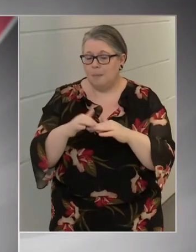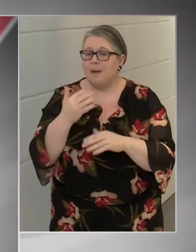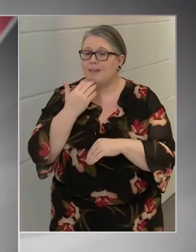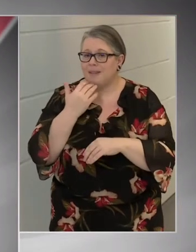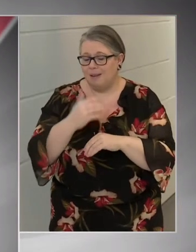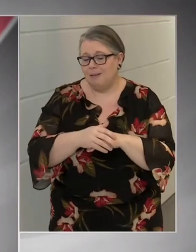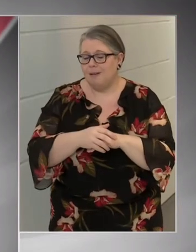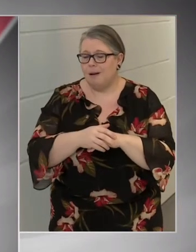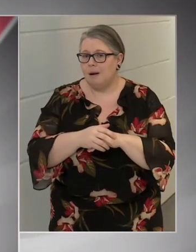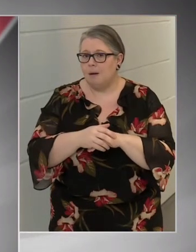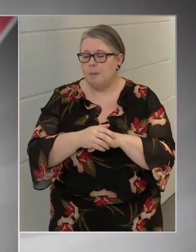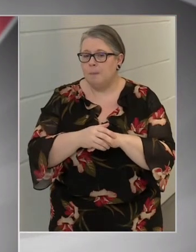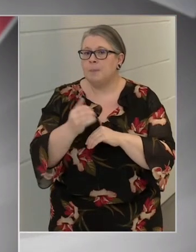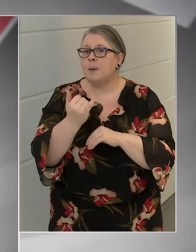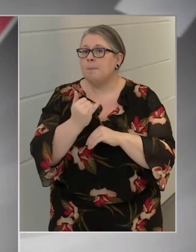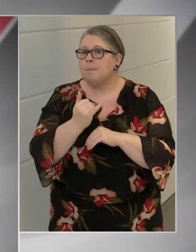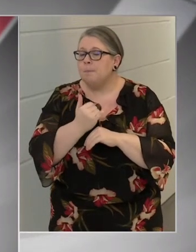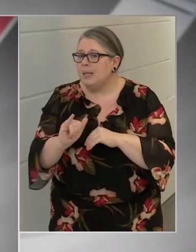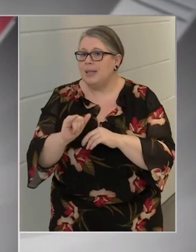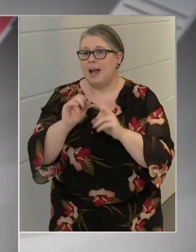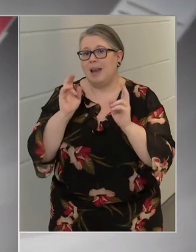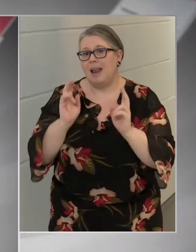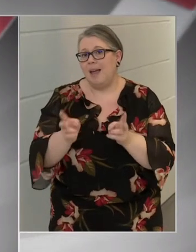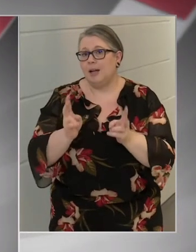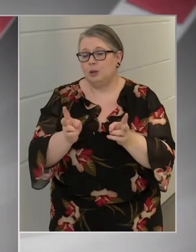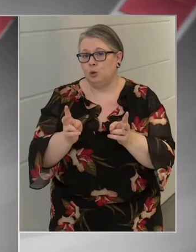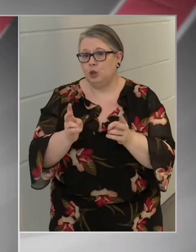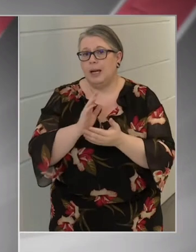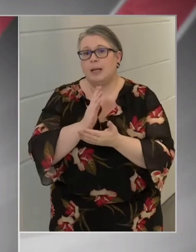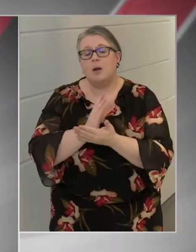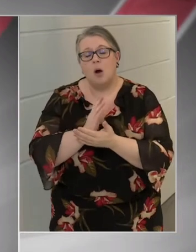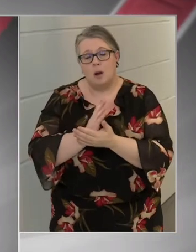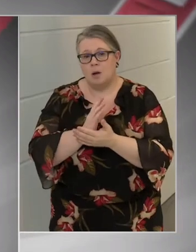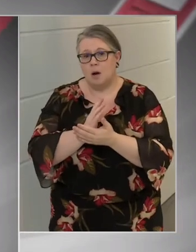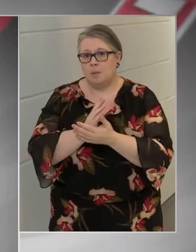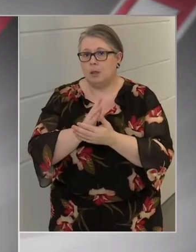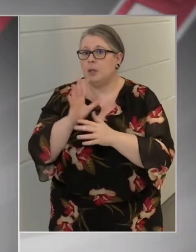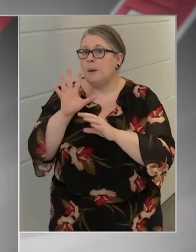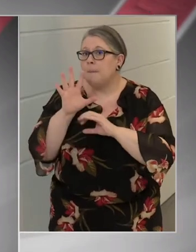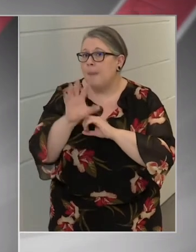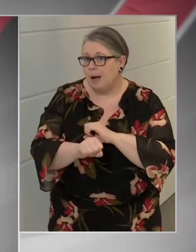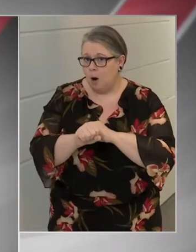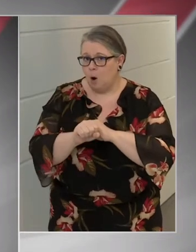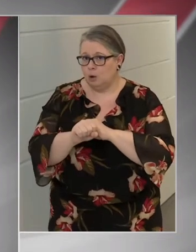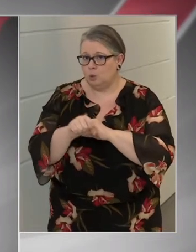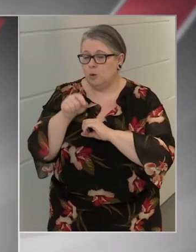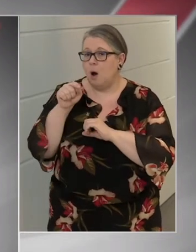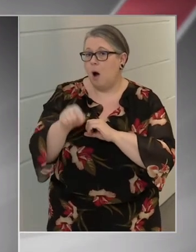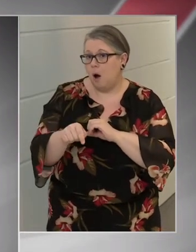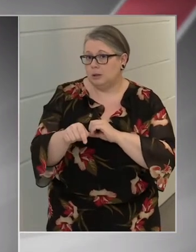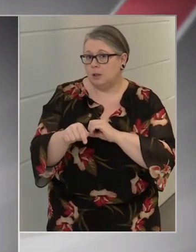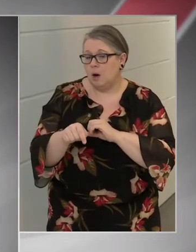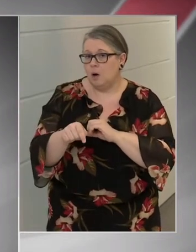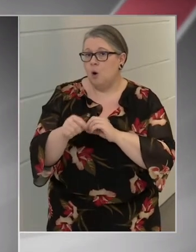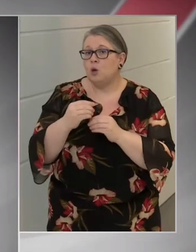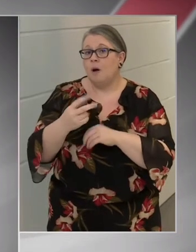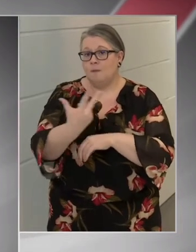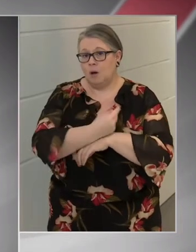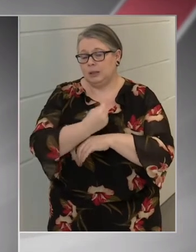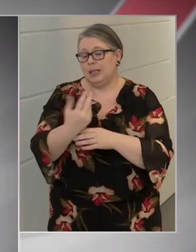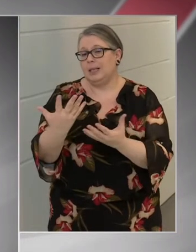vannak. Minden lehetőséget és alkalmat megragadunk ahhoz, hogy vakcinát